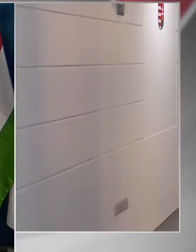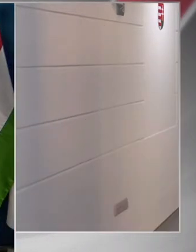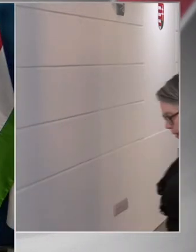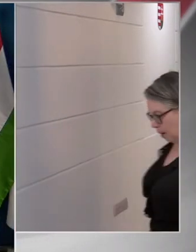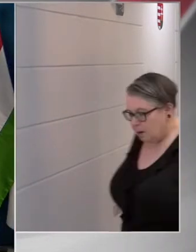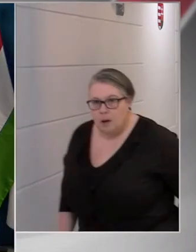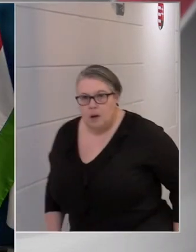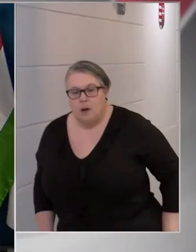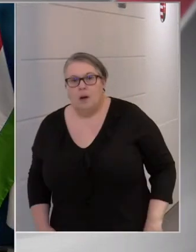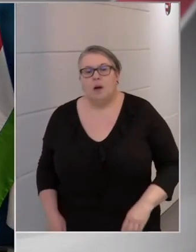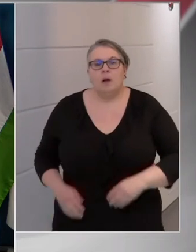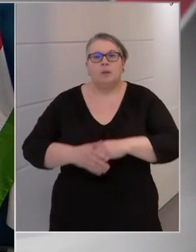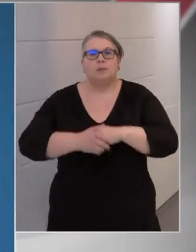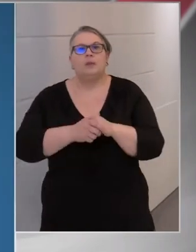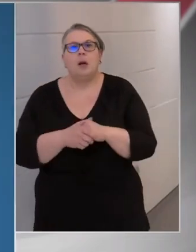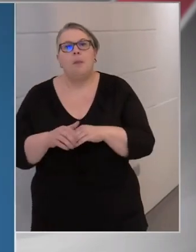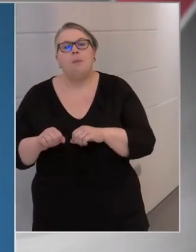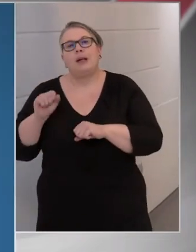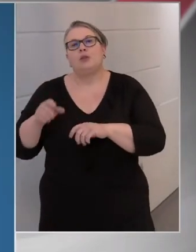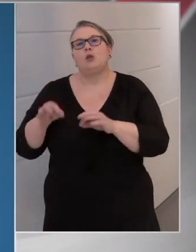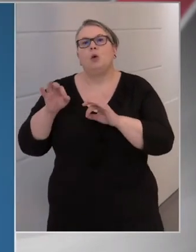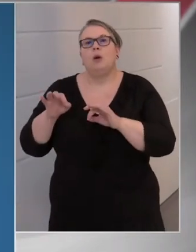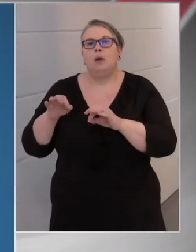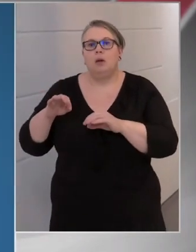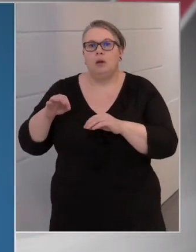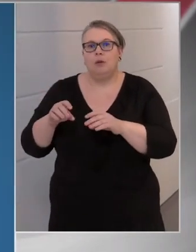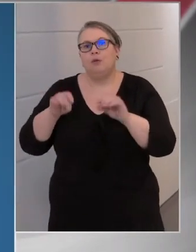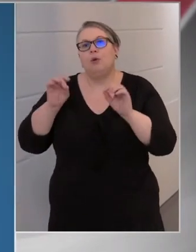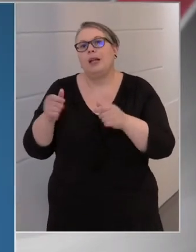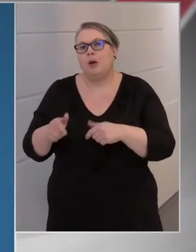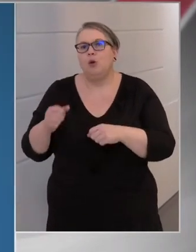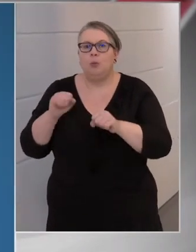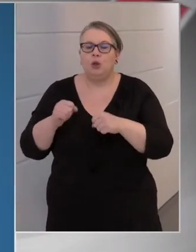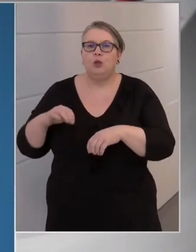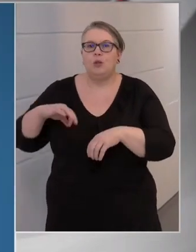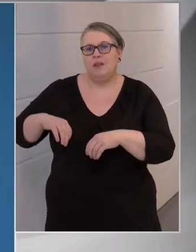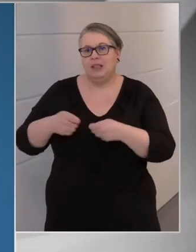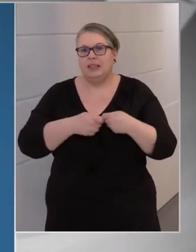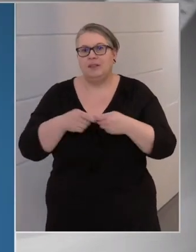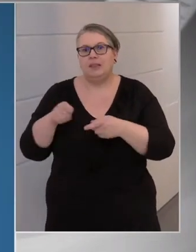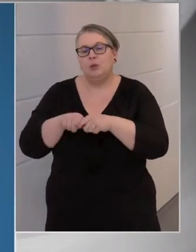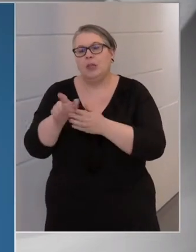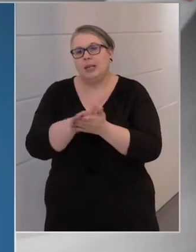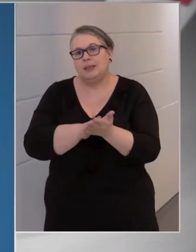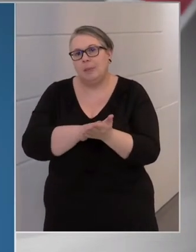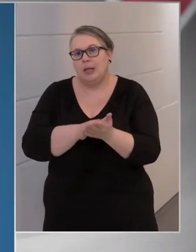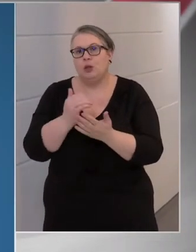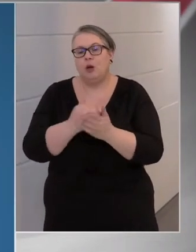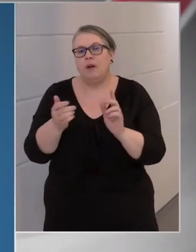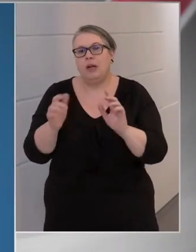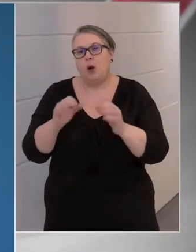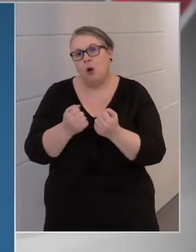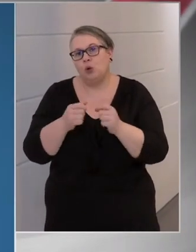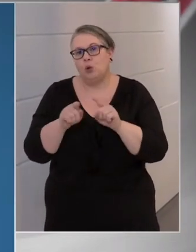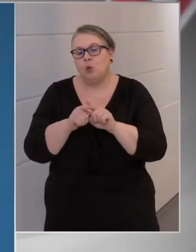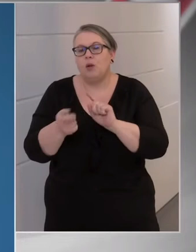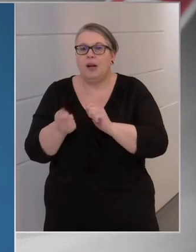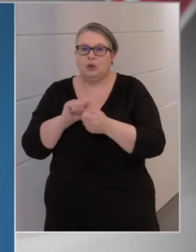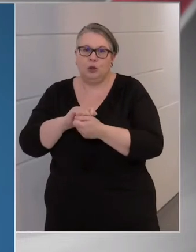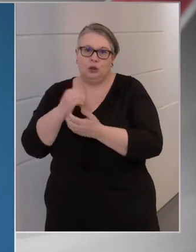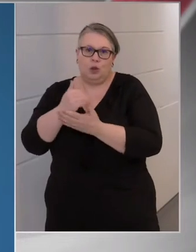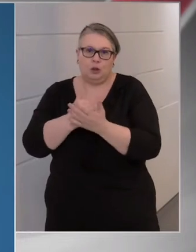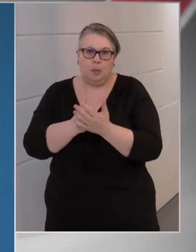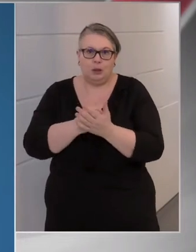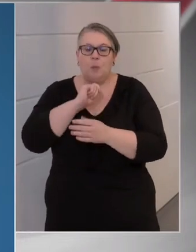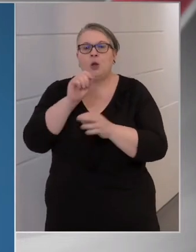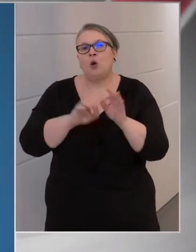Bocsáv nevű pártoktól függetlenül működő civil szervezet azt kezdeményezi, hogy a törvényalkotók úgy változtassanak a törvényi szabályozáson, hogy